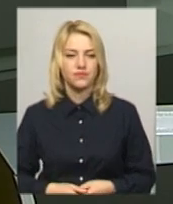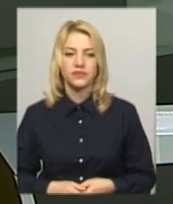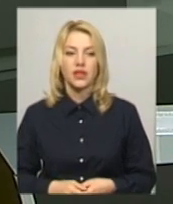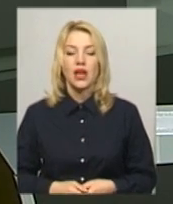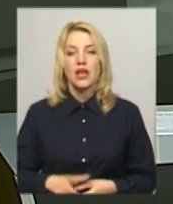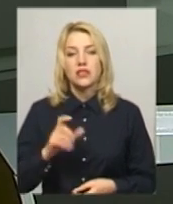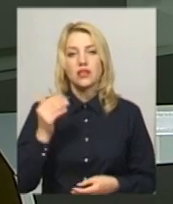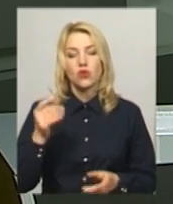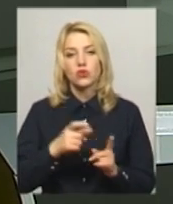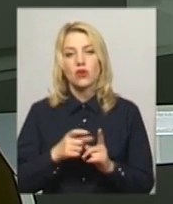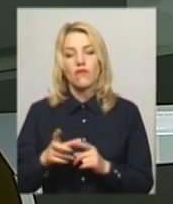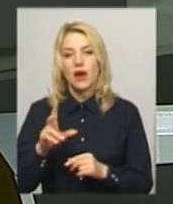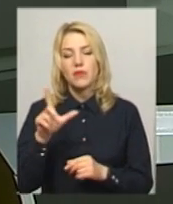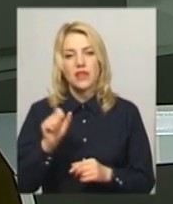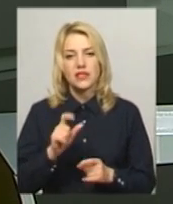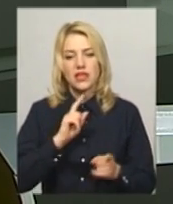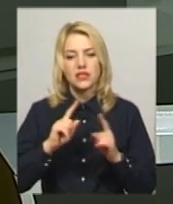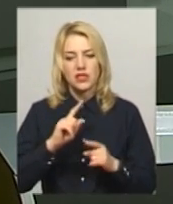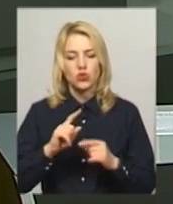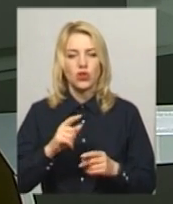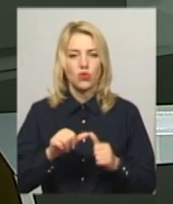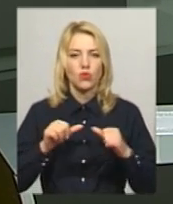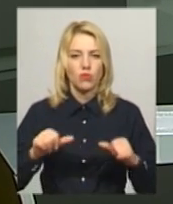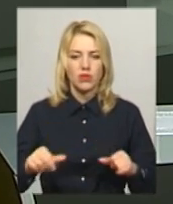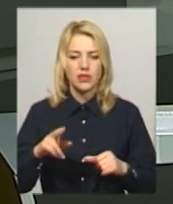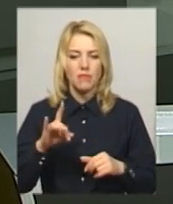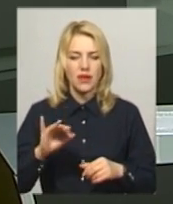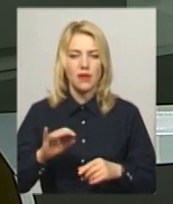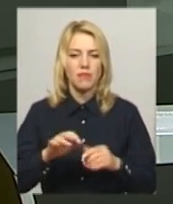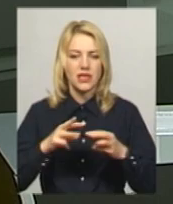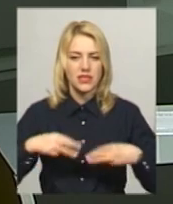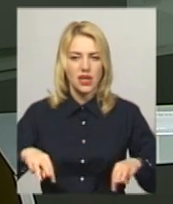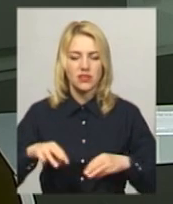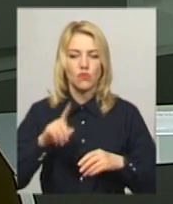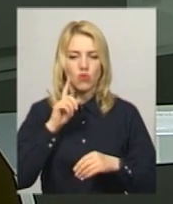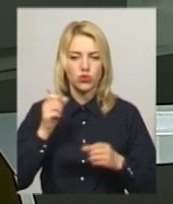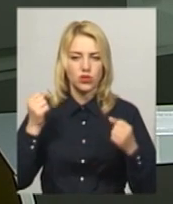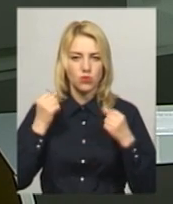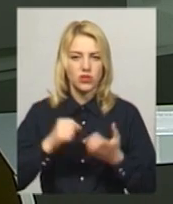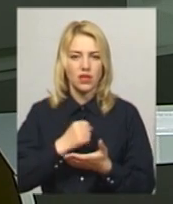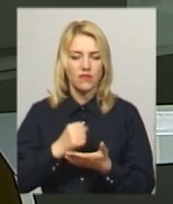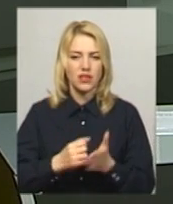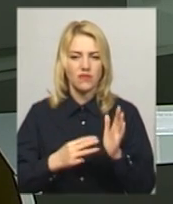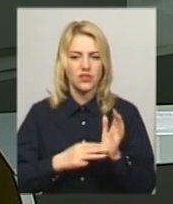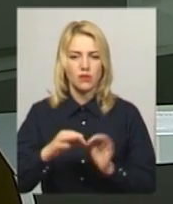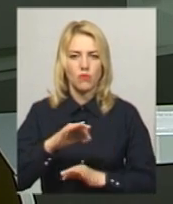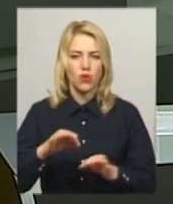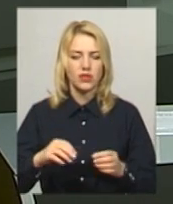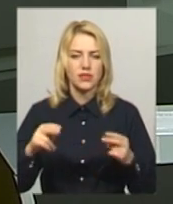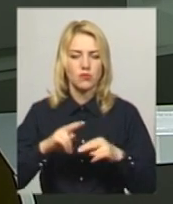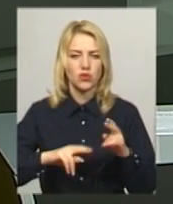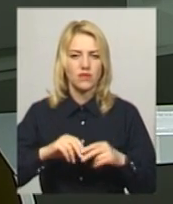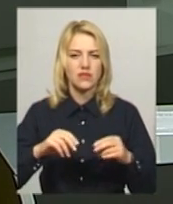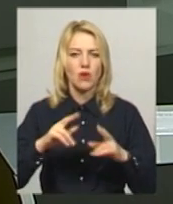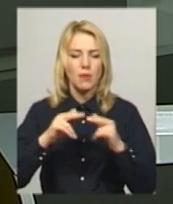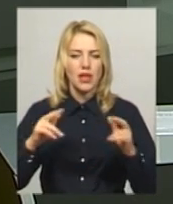За його словами, на засіданні міжвідомчої комісії при Міністерстві молоді і спорту затвердили 8 проєктів з будівництва палацу спорту по